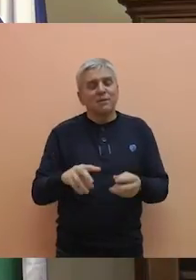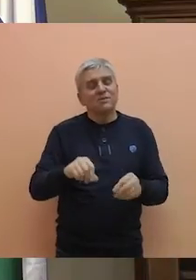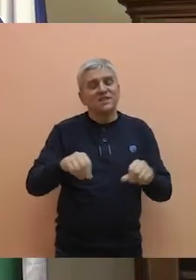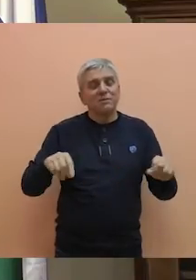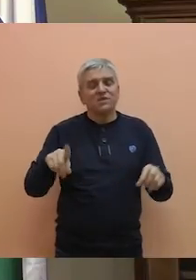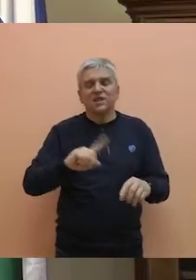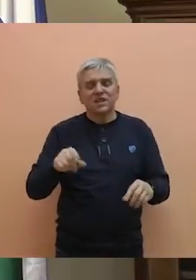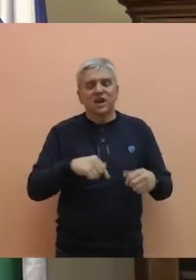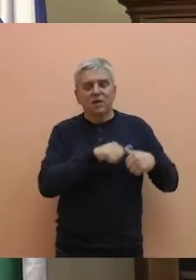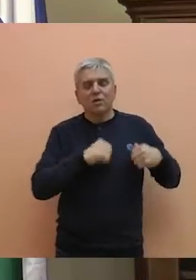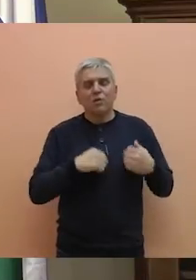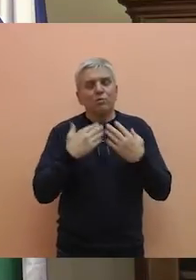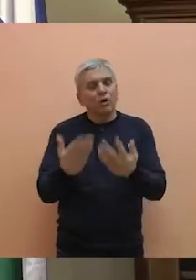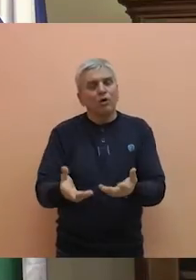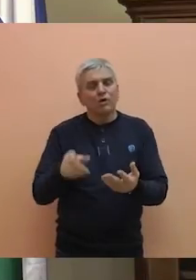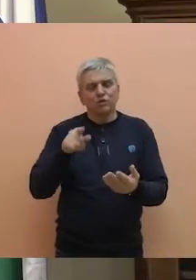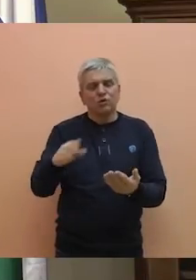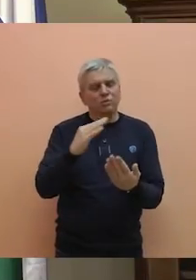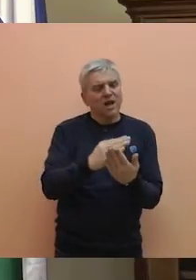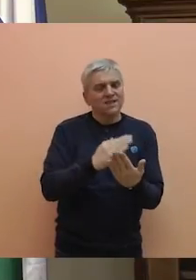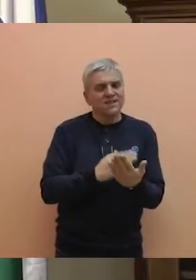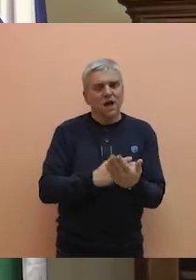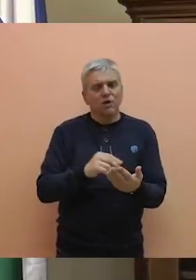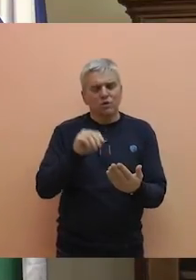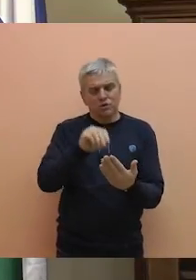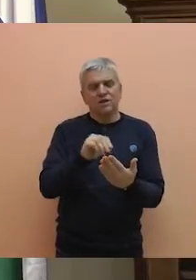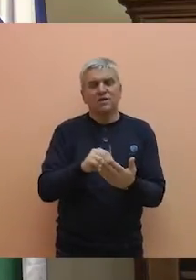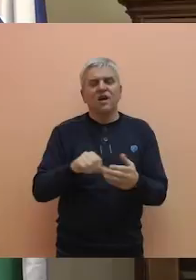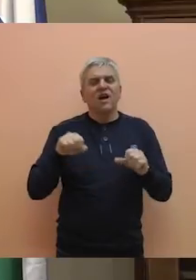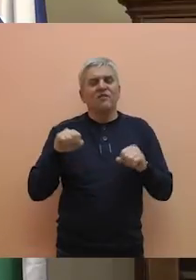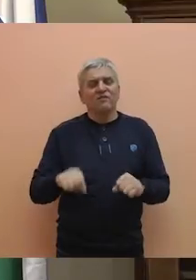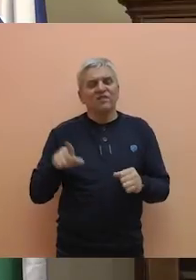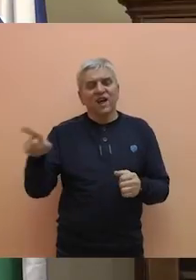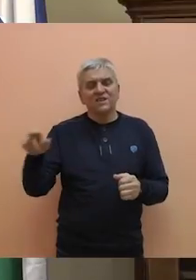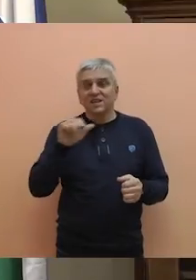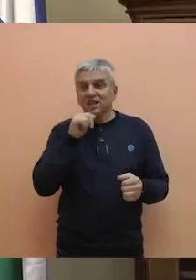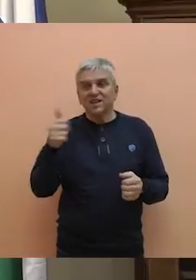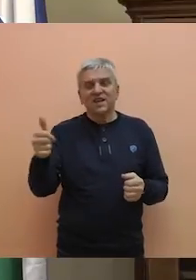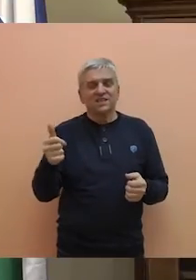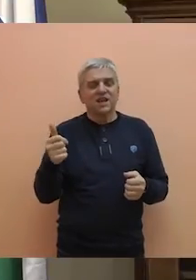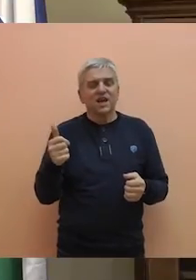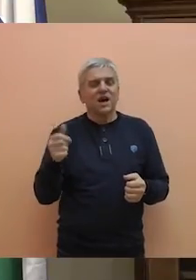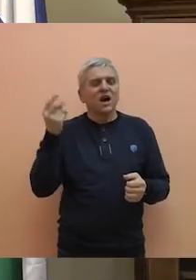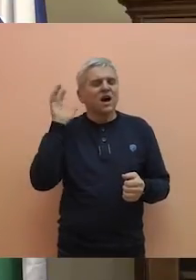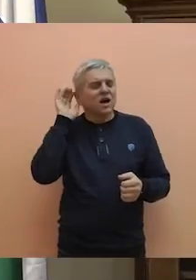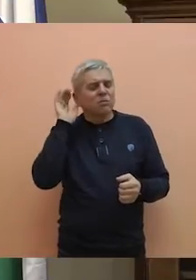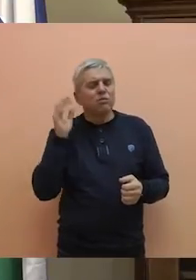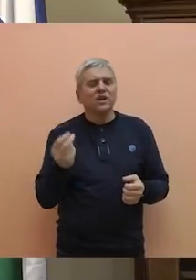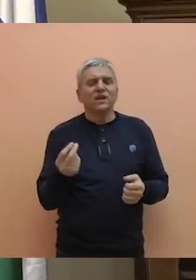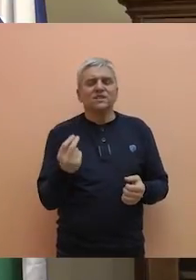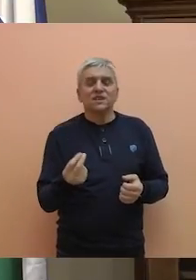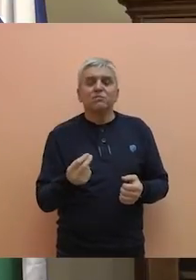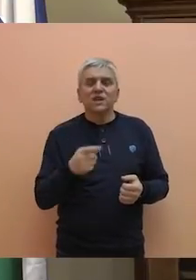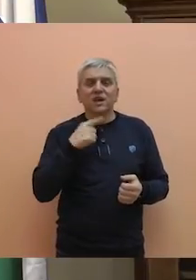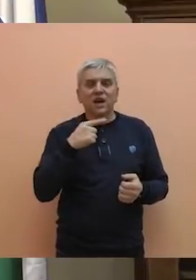niko nikome nije ništa poklonio, u pitanju je zakonom predviđena procedura, vlasnik te parcele jeste Republika Srbija, ta